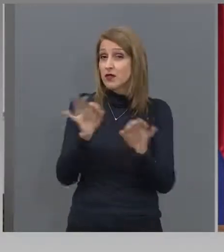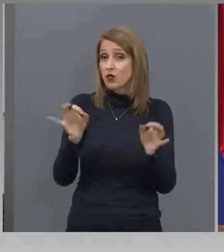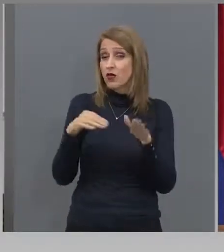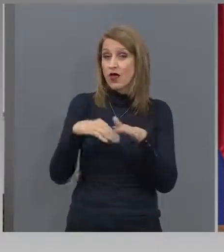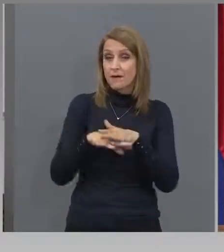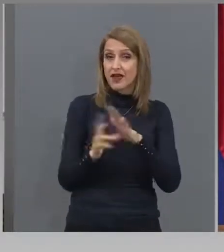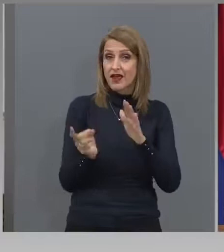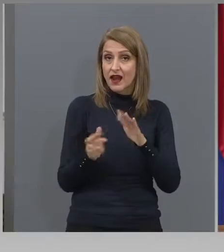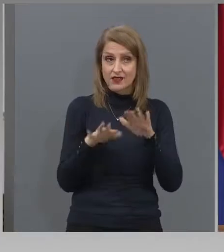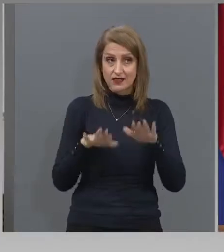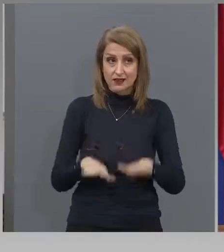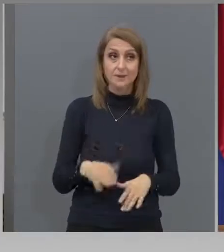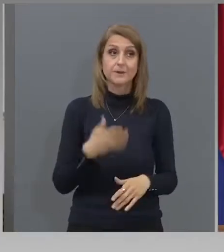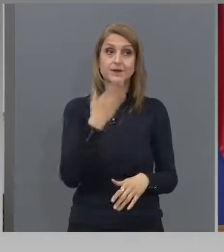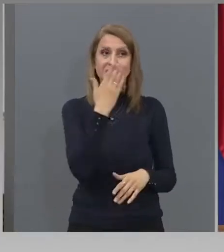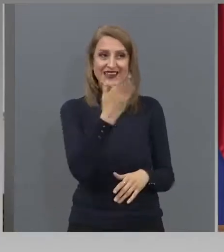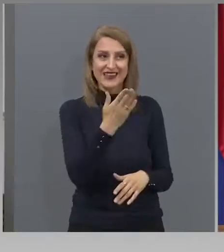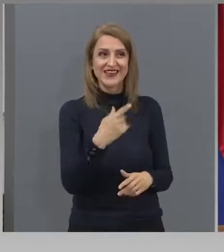позволите. Два.